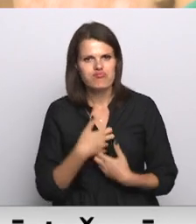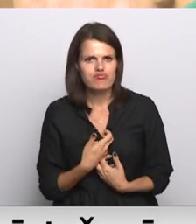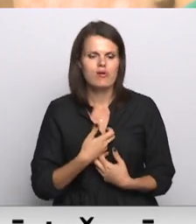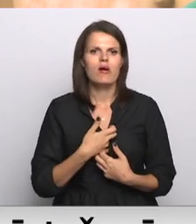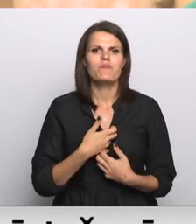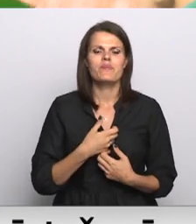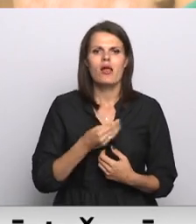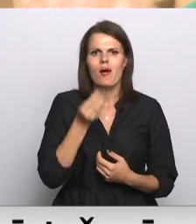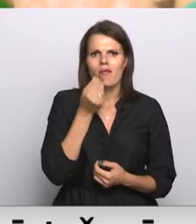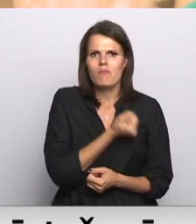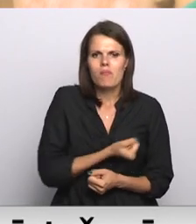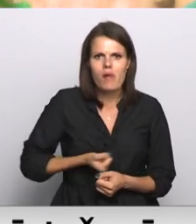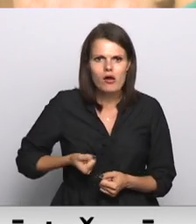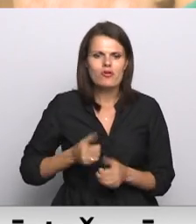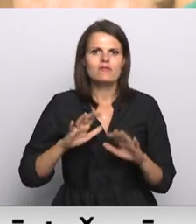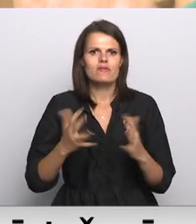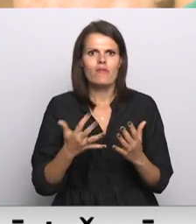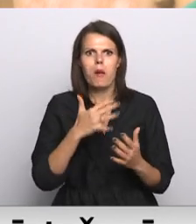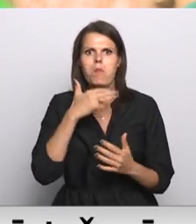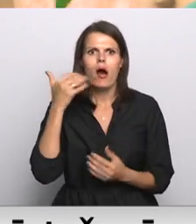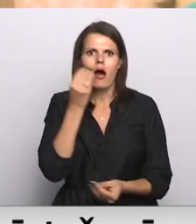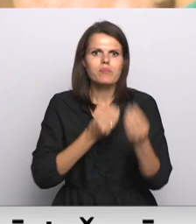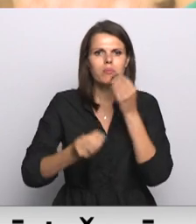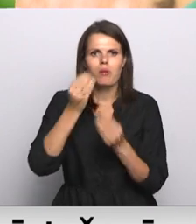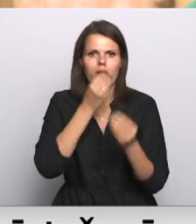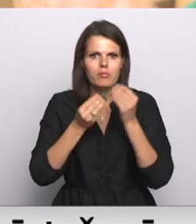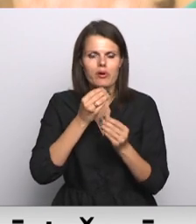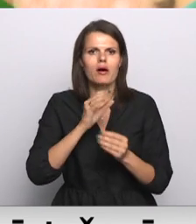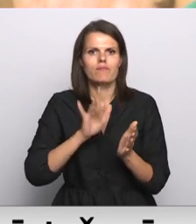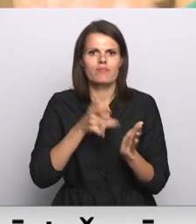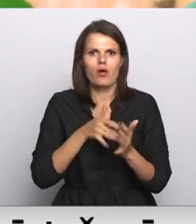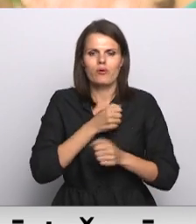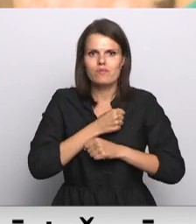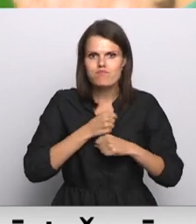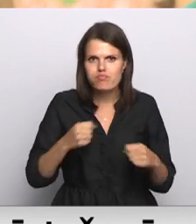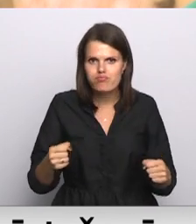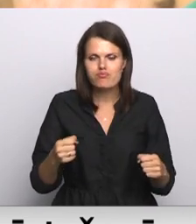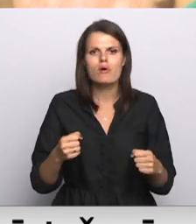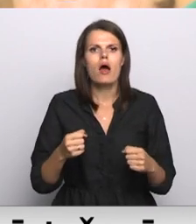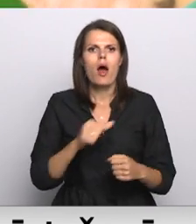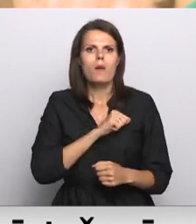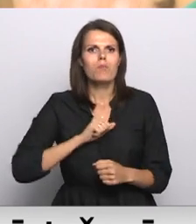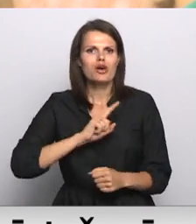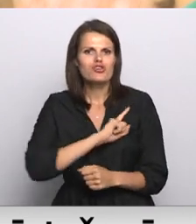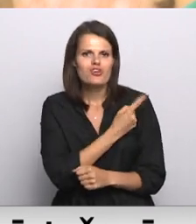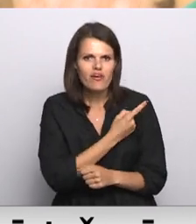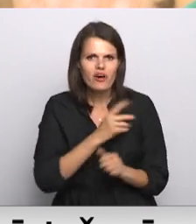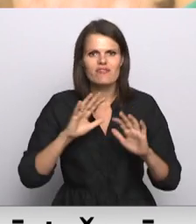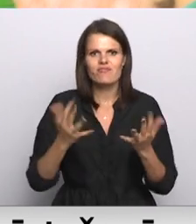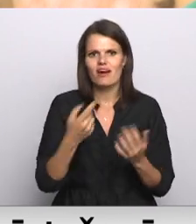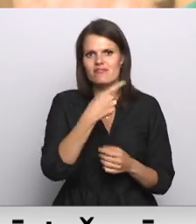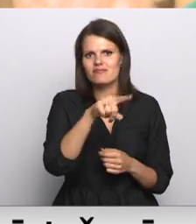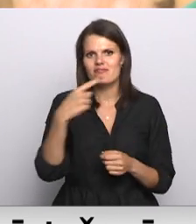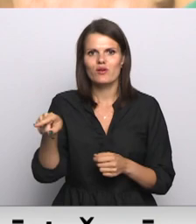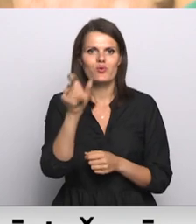anoreksija vai nekontrolēta ēšana asakojošu aptaukošanos, pašievainošanos vai citu